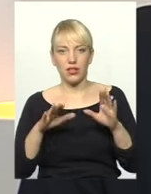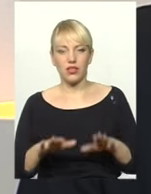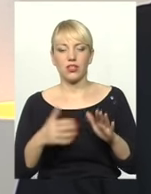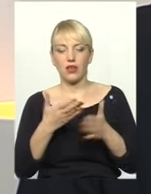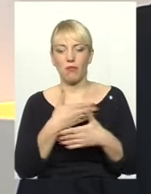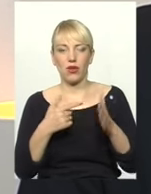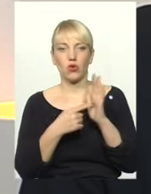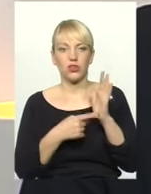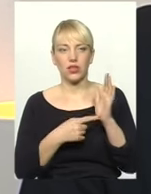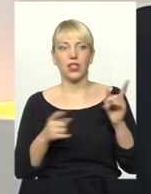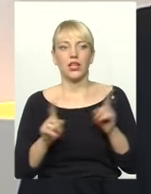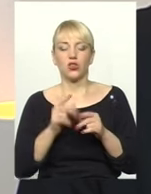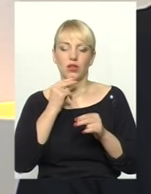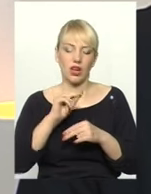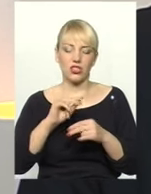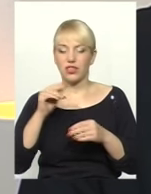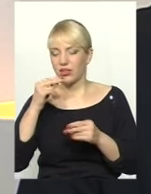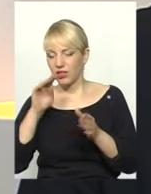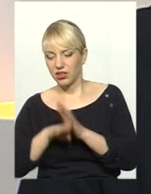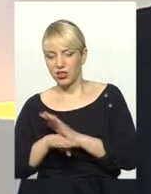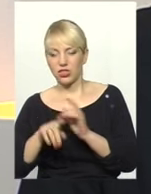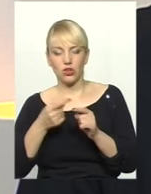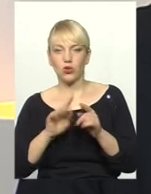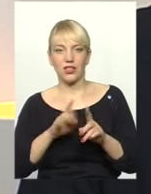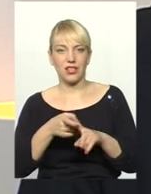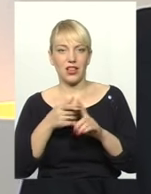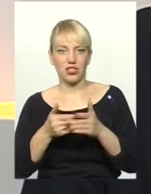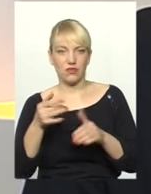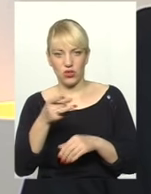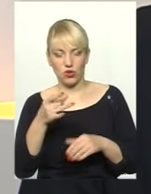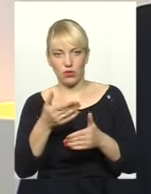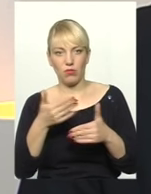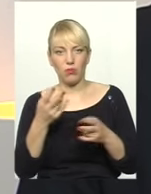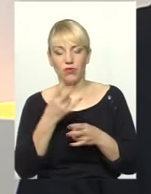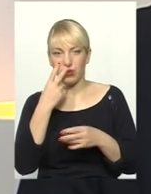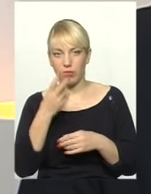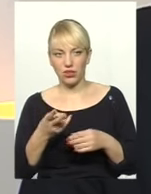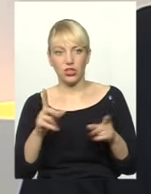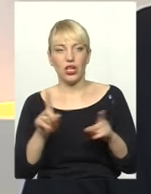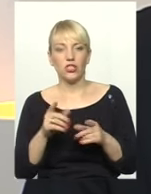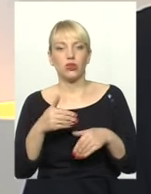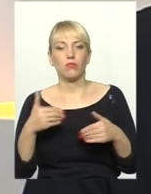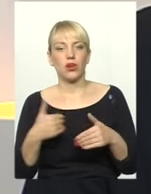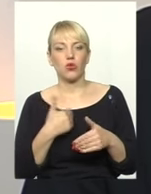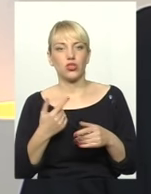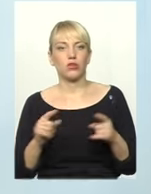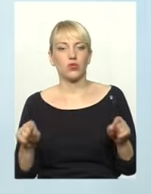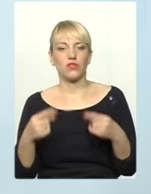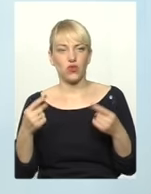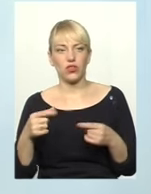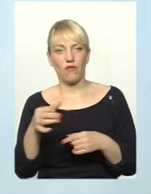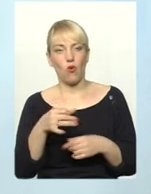розділили, який регіон кращий, ліпший, тут не залежить від регіону. Ми маємо бачити, що ми хочемо створити в